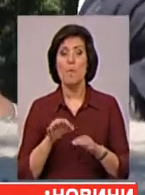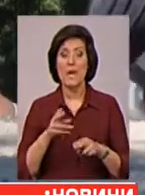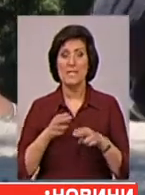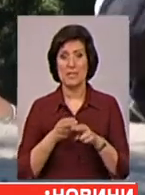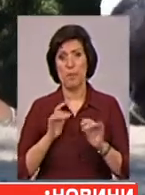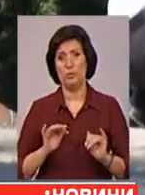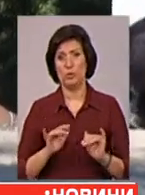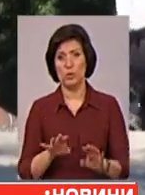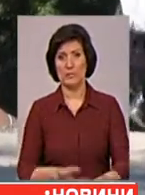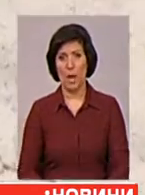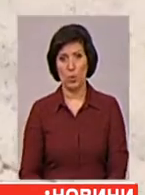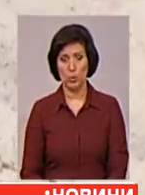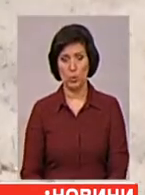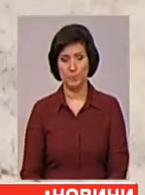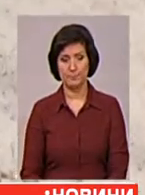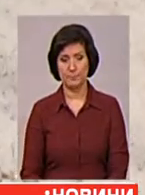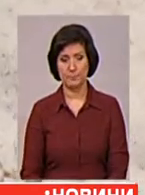Блізнякова, Анна Кумар, Антон Старишко. Новини на першому.